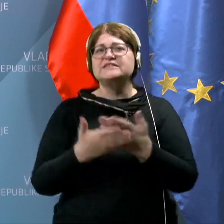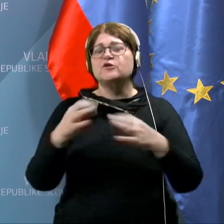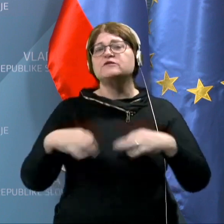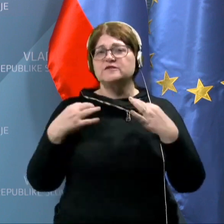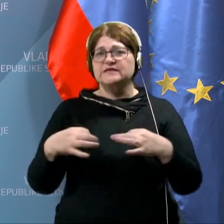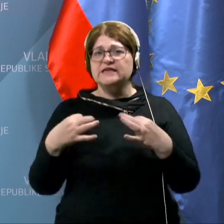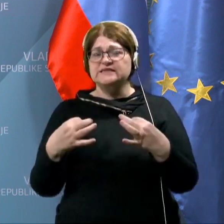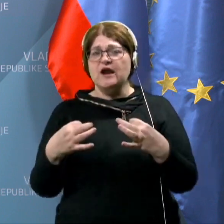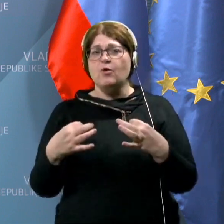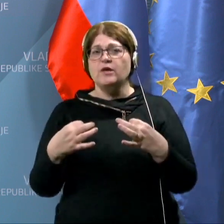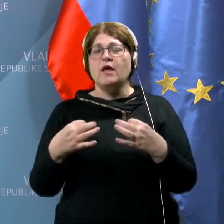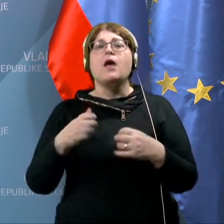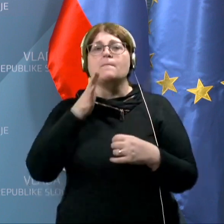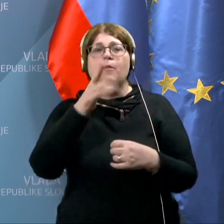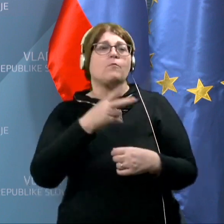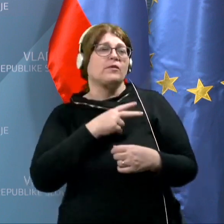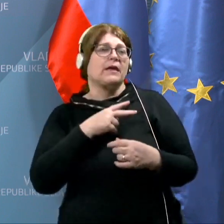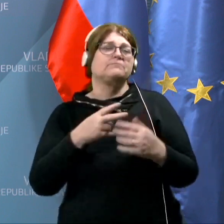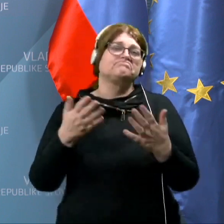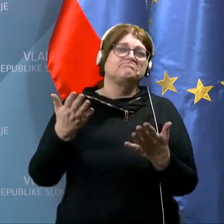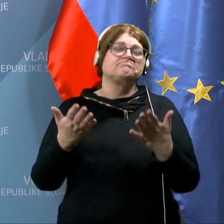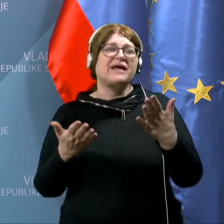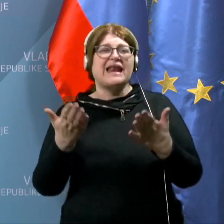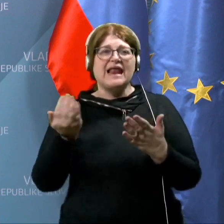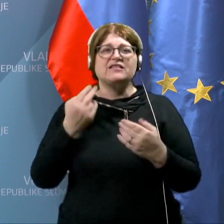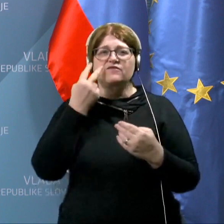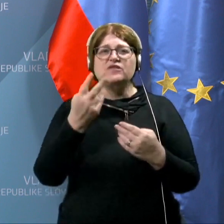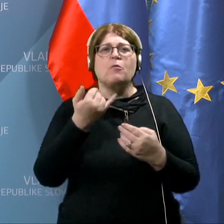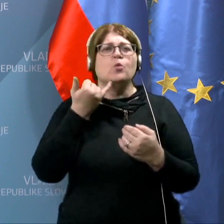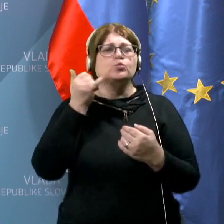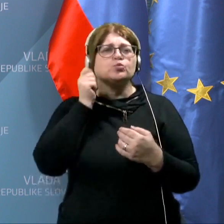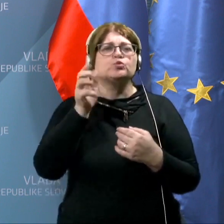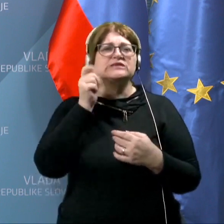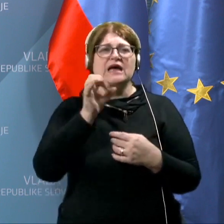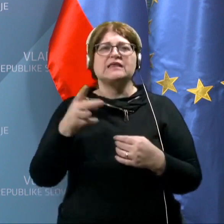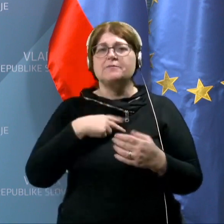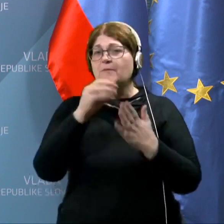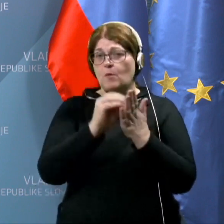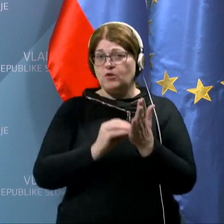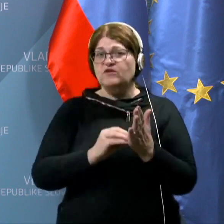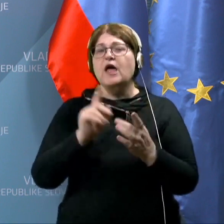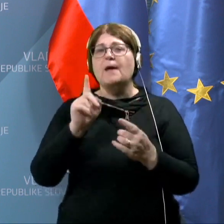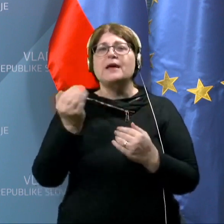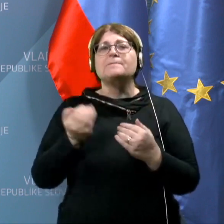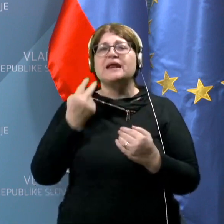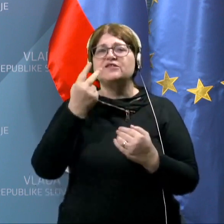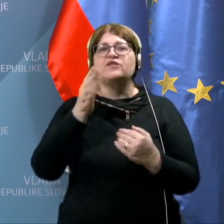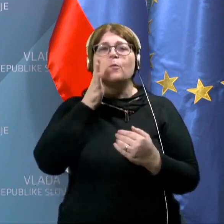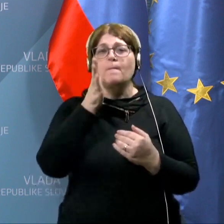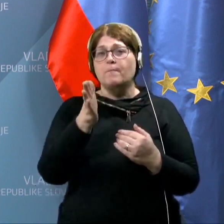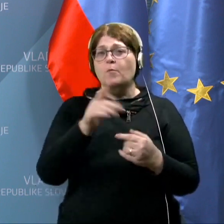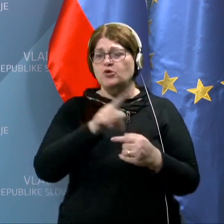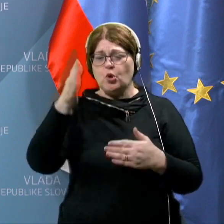zdravje. bomo imeli predvidoma, vsakodnevno imamo podatke, ampak predvidoma bomo